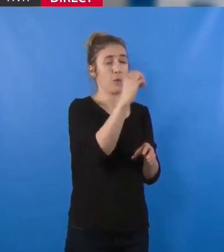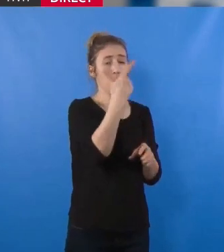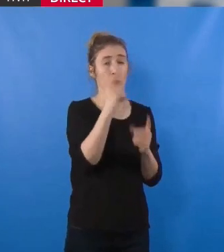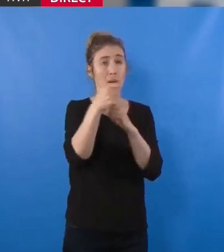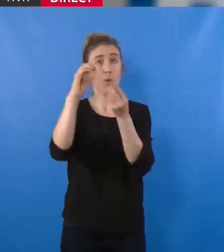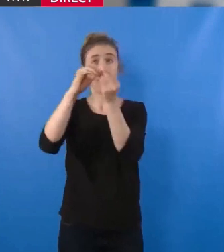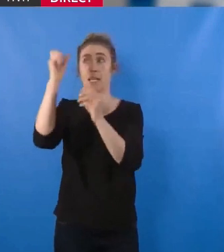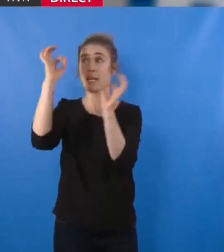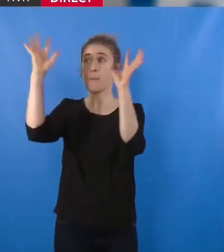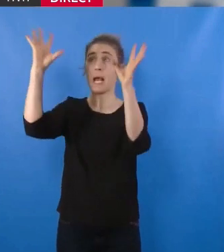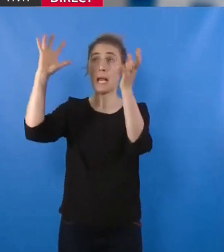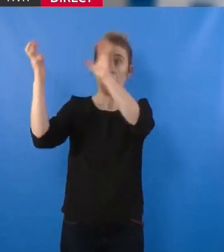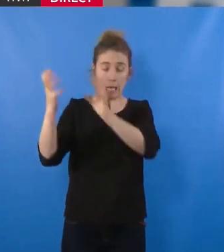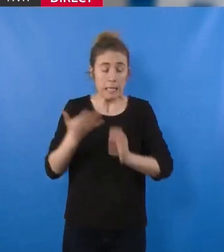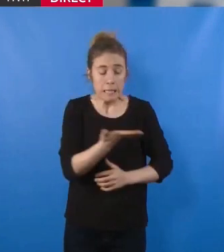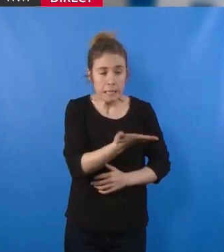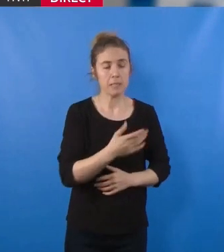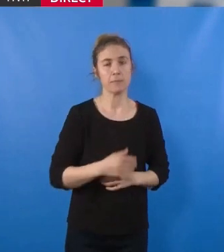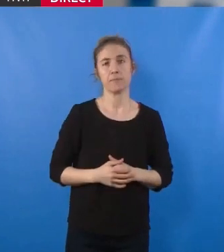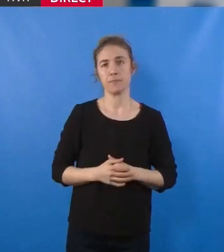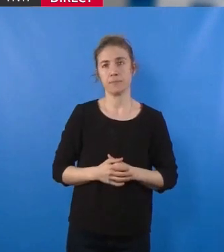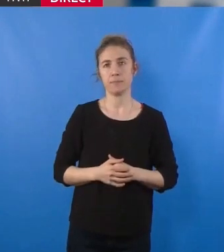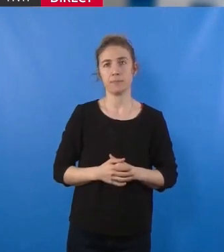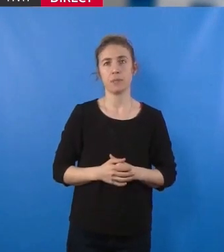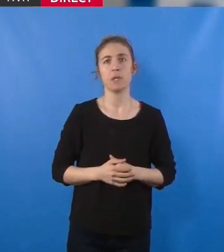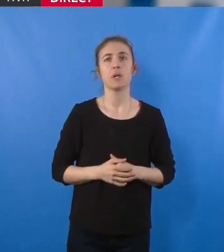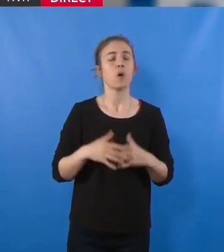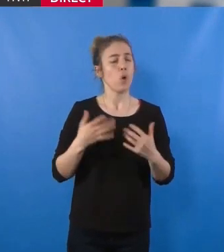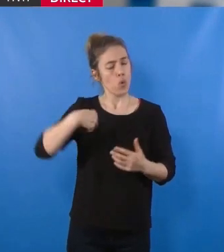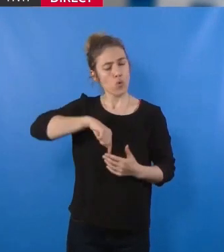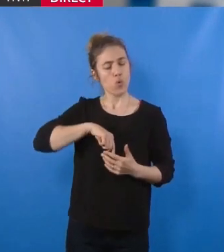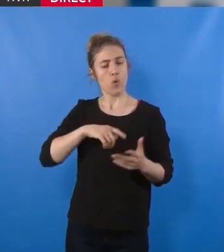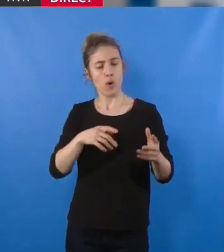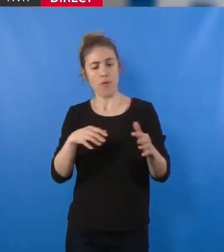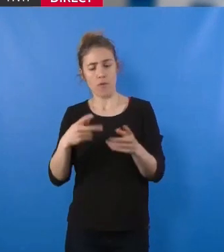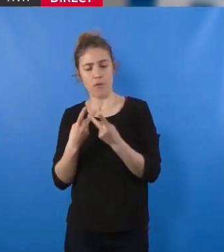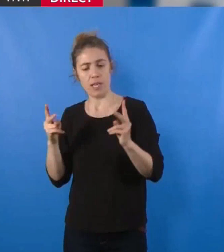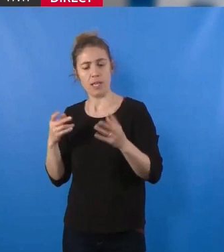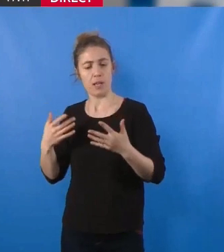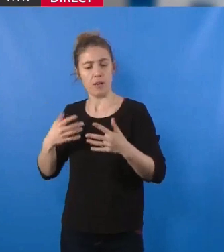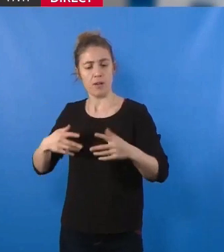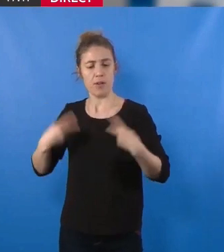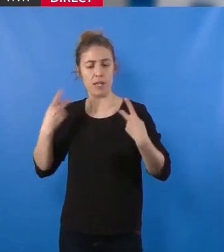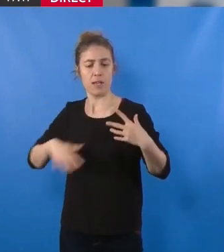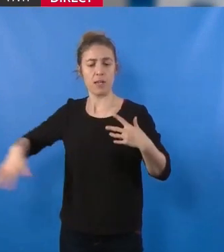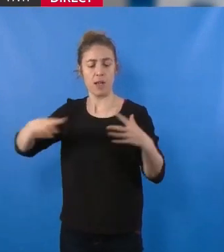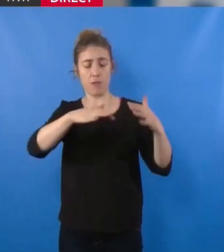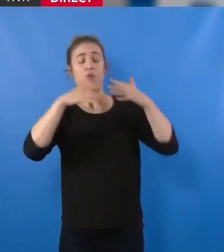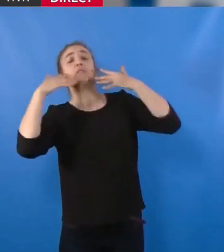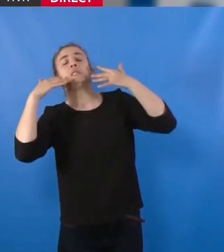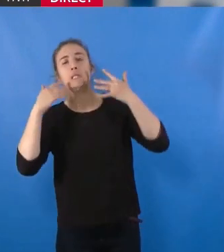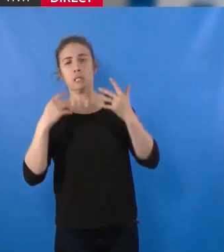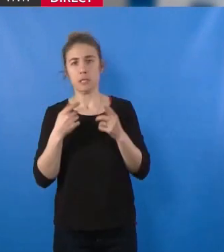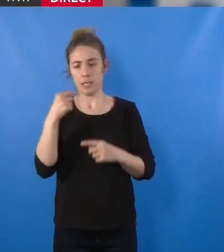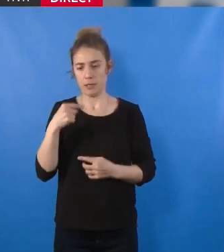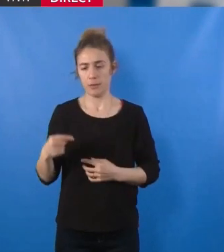et dont les effets impactent nos modes de vie et le fonctionnement de nos sociétés. Pour atteindre les objectifs de la neutralité carbone